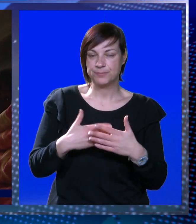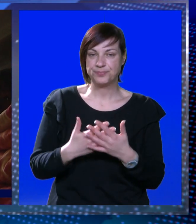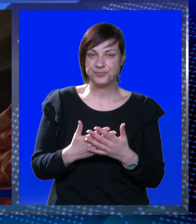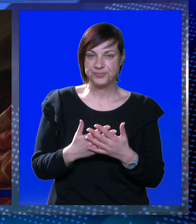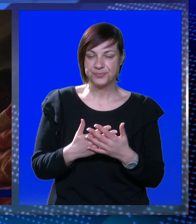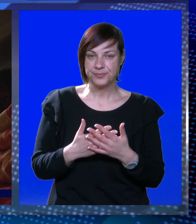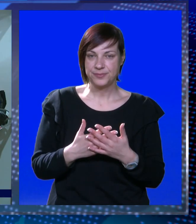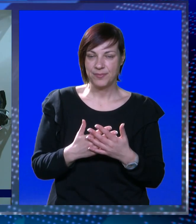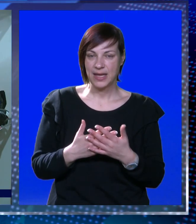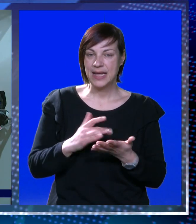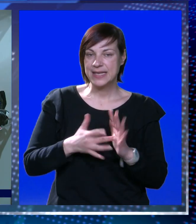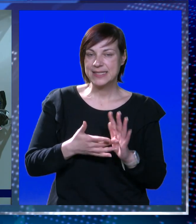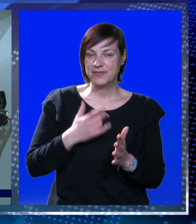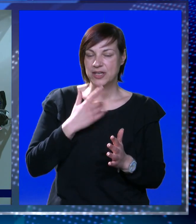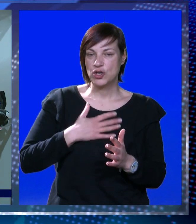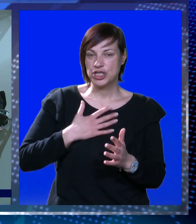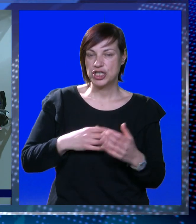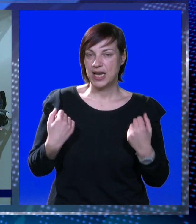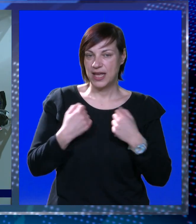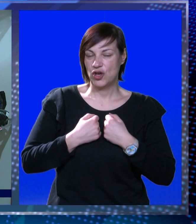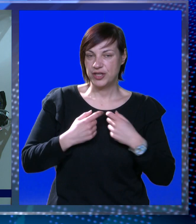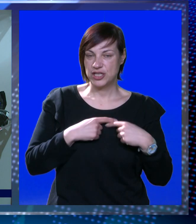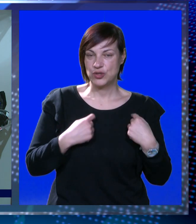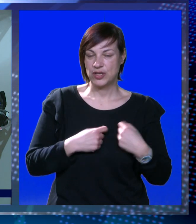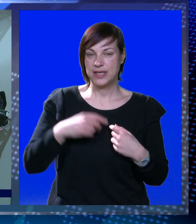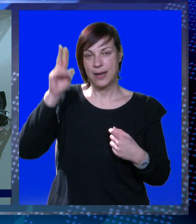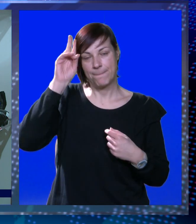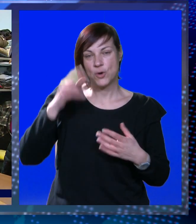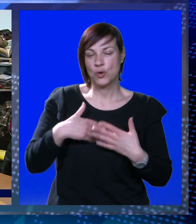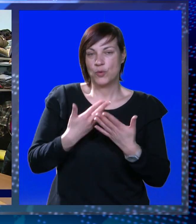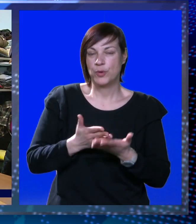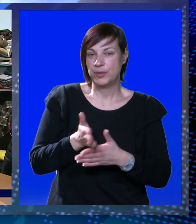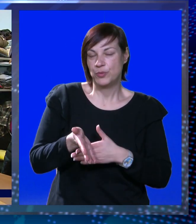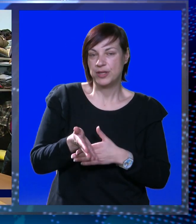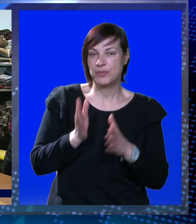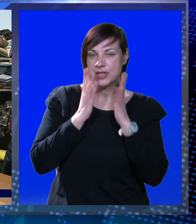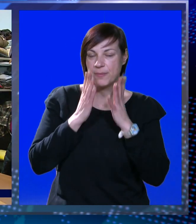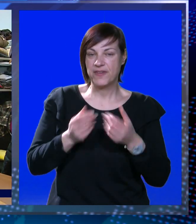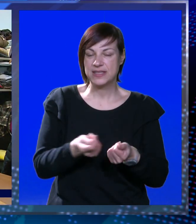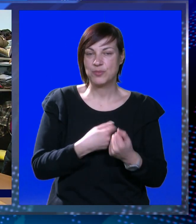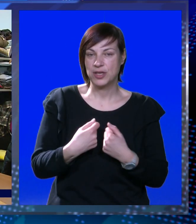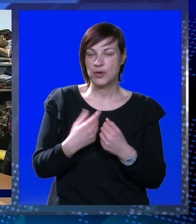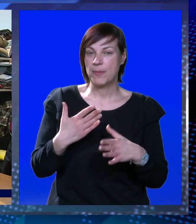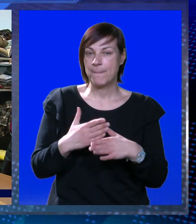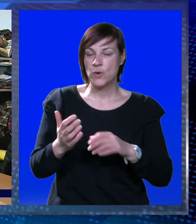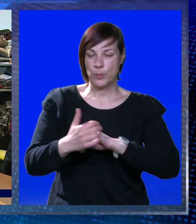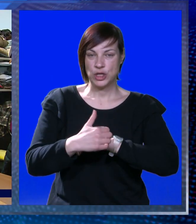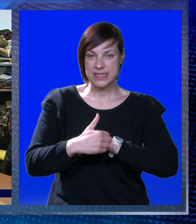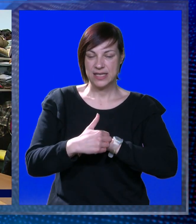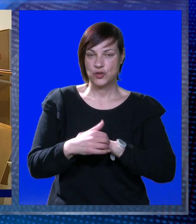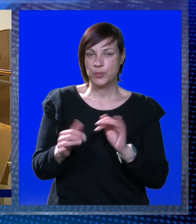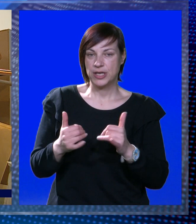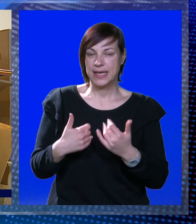ograničen i neadekvatan. A svi oni koji žele svoju odjeću ipak donirati, to mogu ponuditi putem određenih Facebook grupa, poput pomoći za